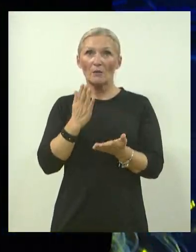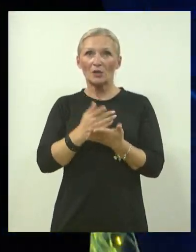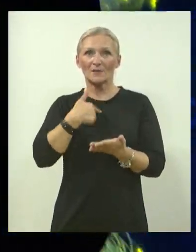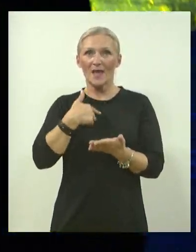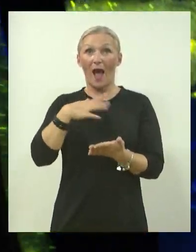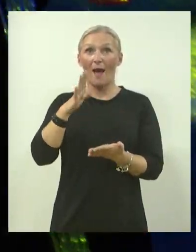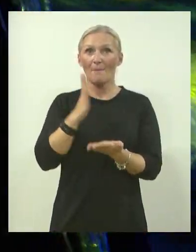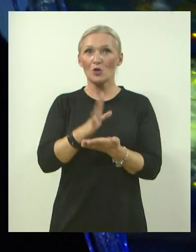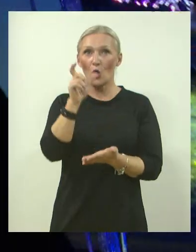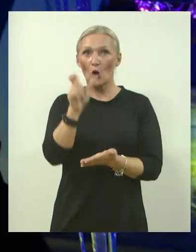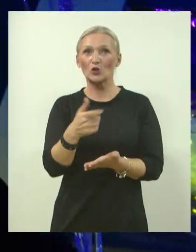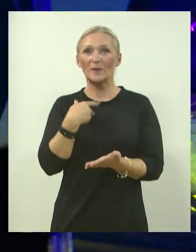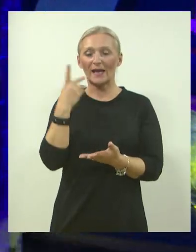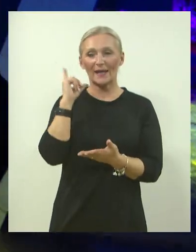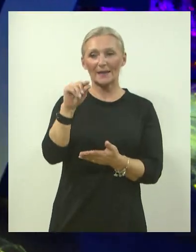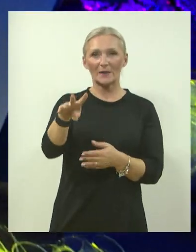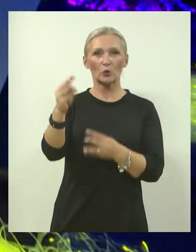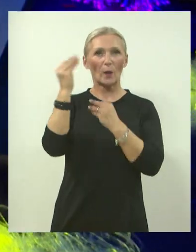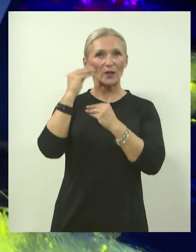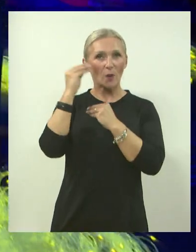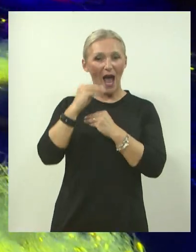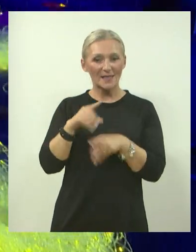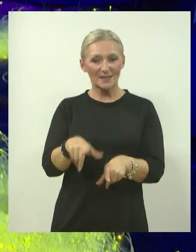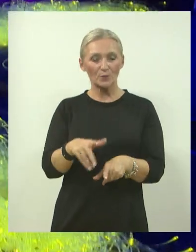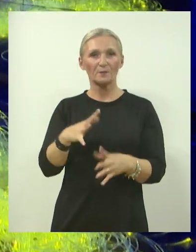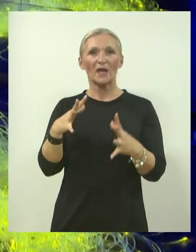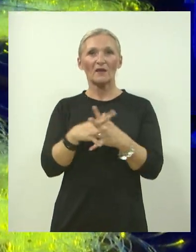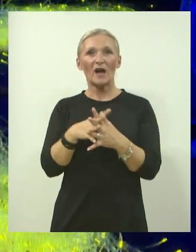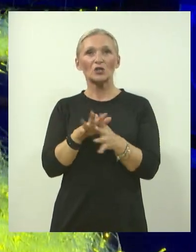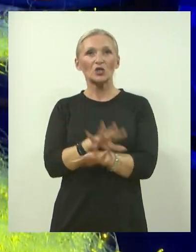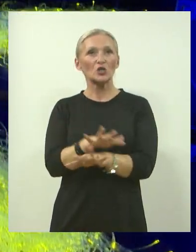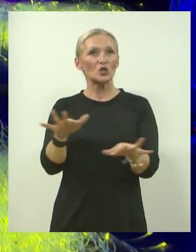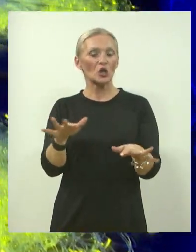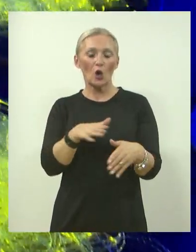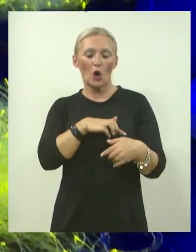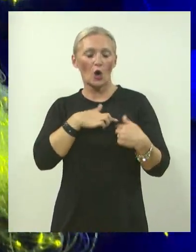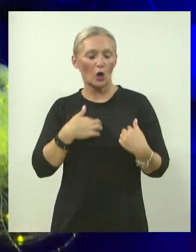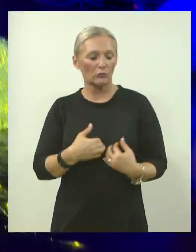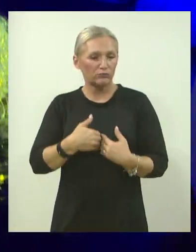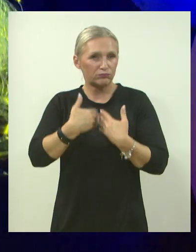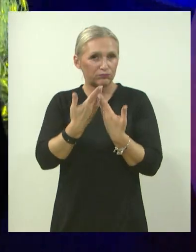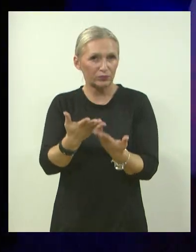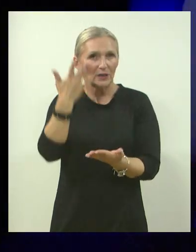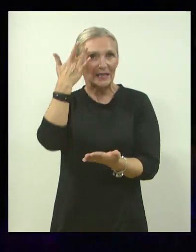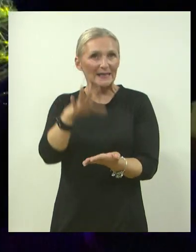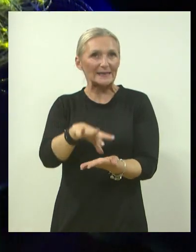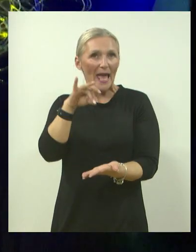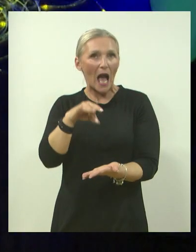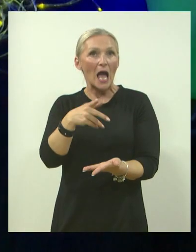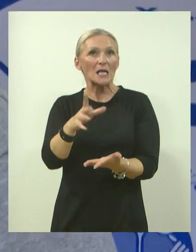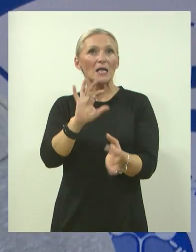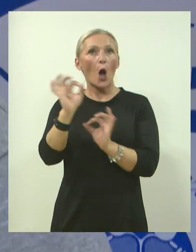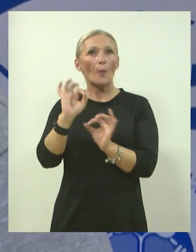krene na tu edukaciju. Grad Varaždin je široko grudno prihvatio ideju da nam opremi